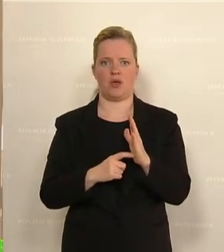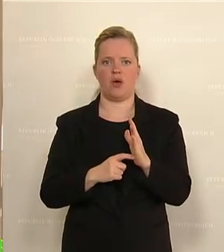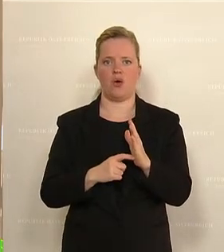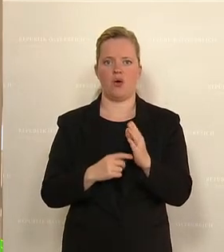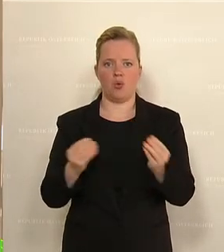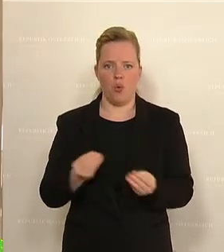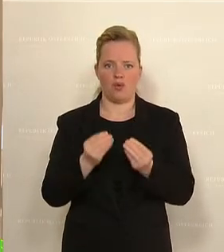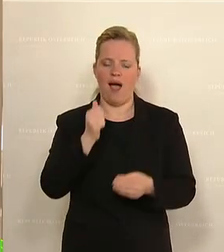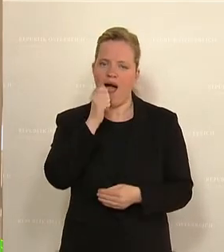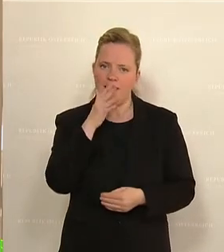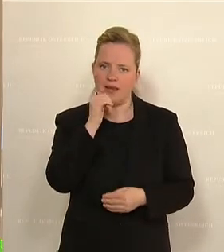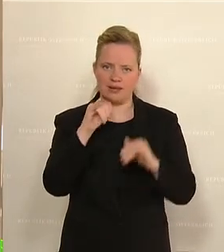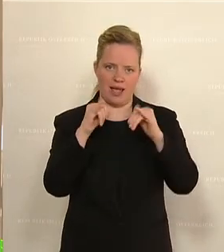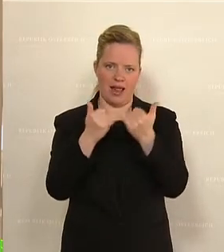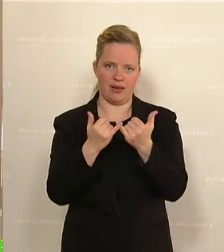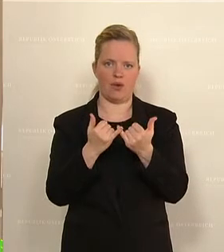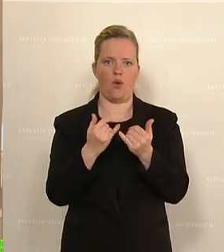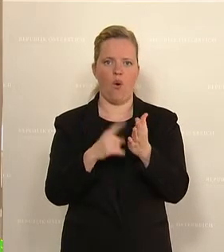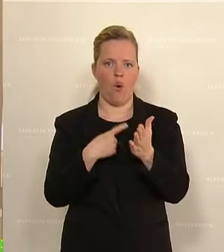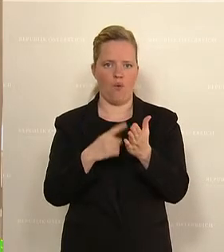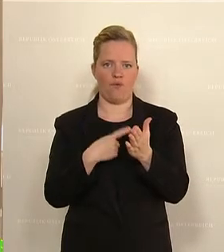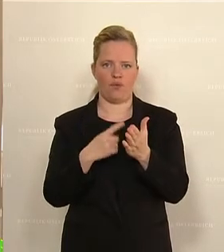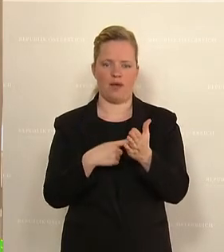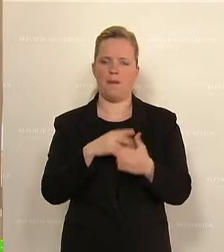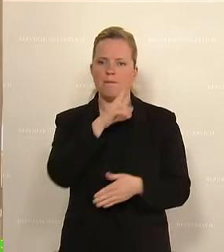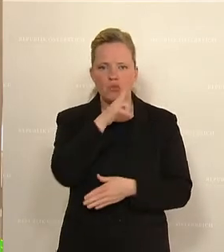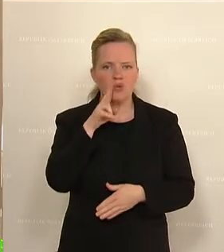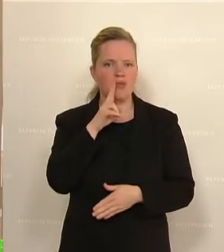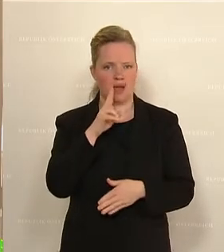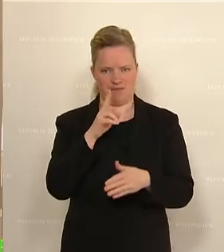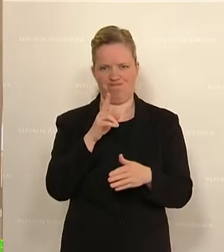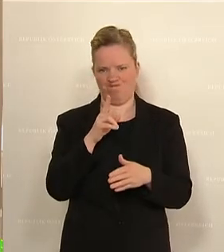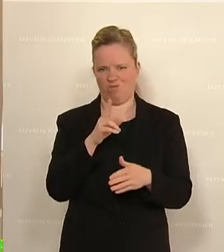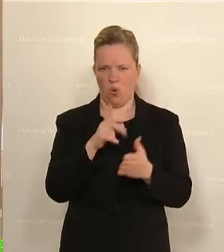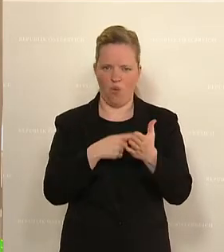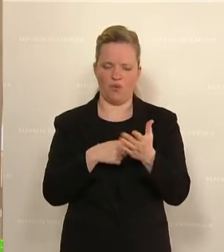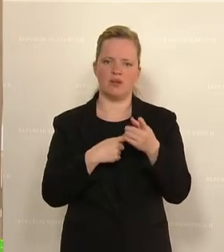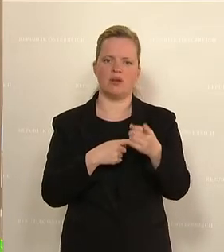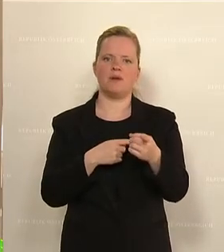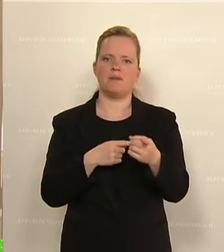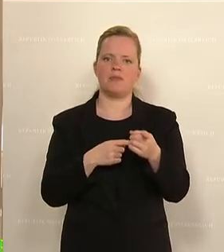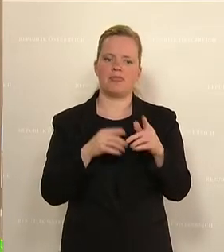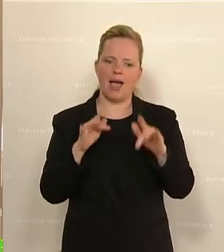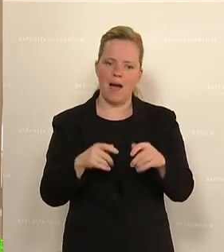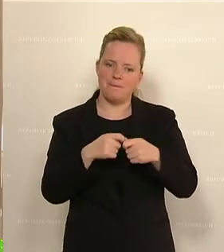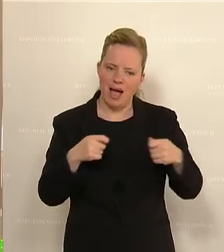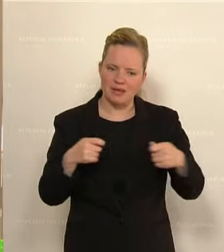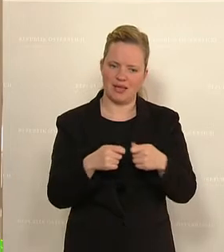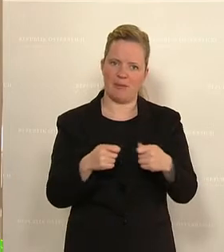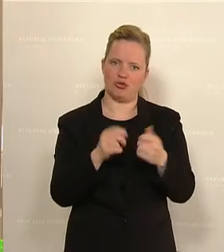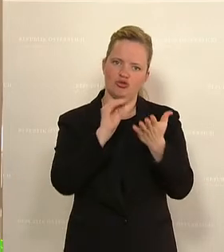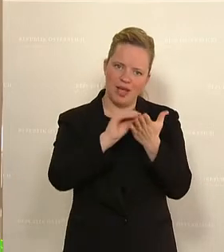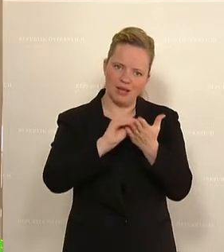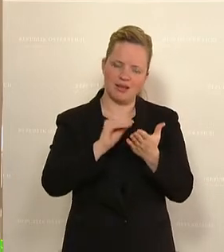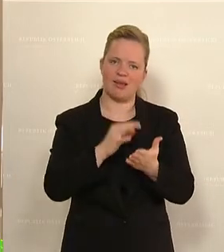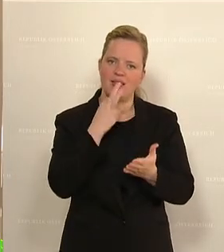Eltern sehr oft nach wie vor vor allem der Mütter fest, welche Maßnahmen notwendig wären, um